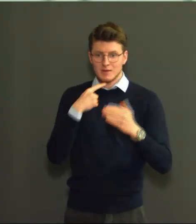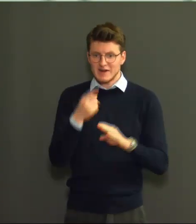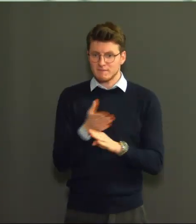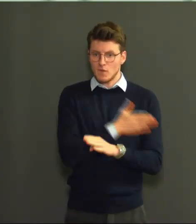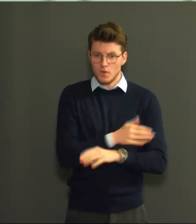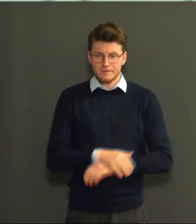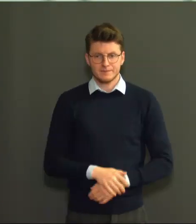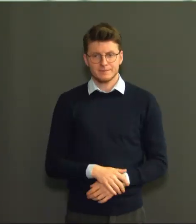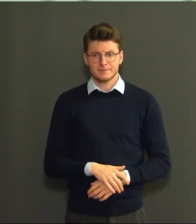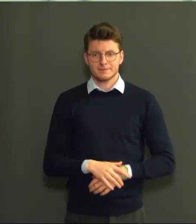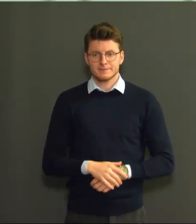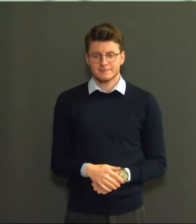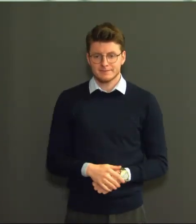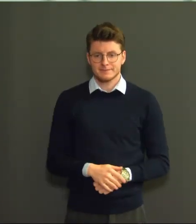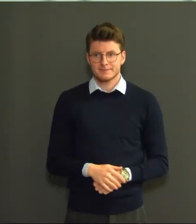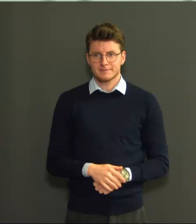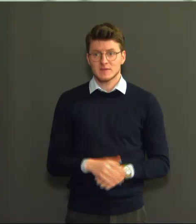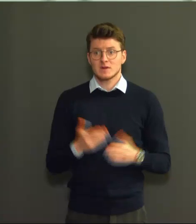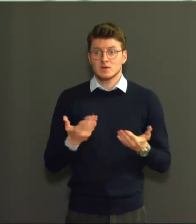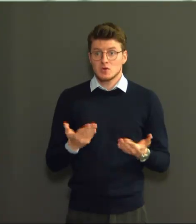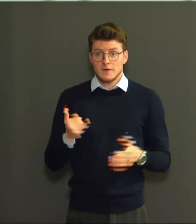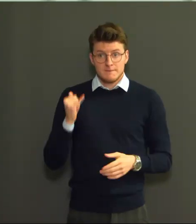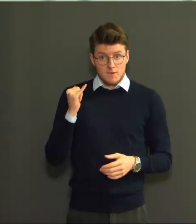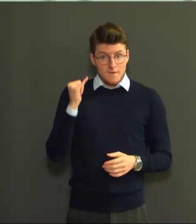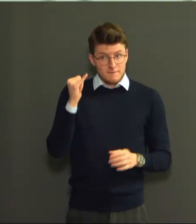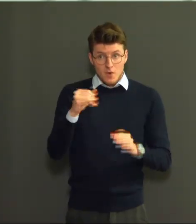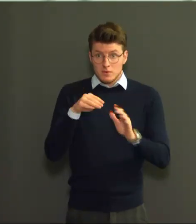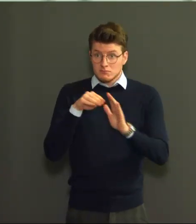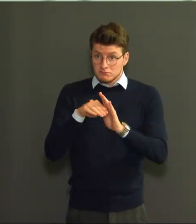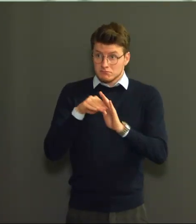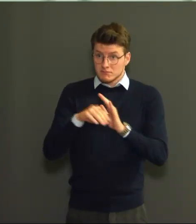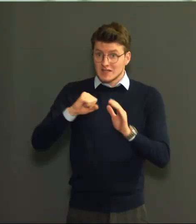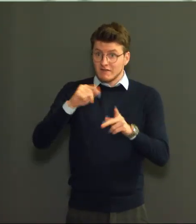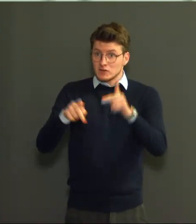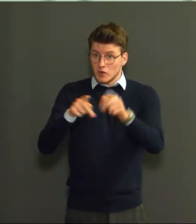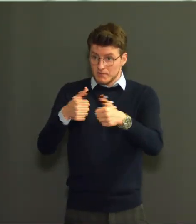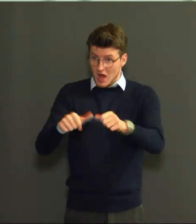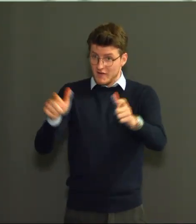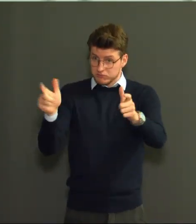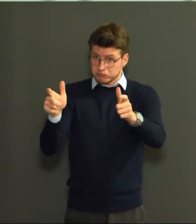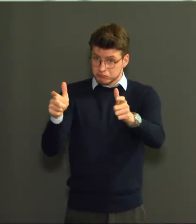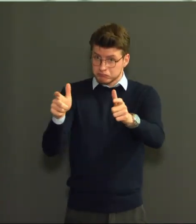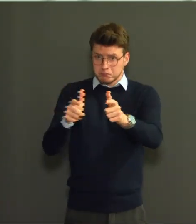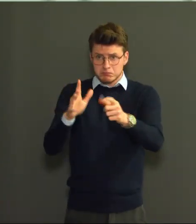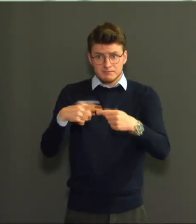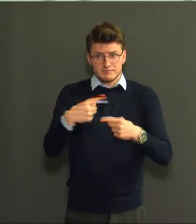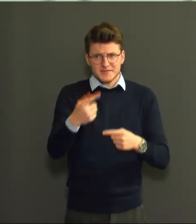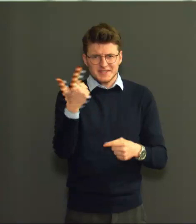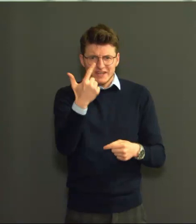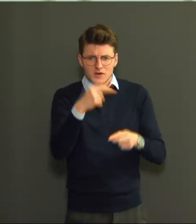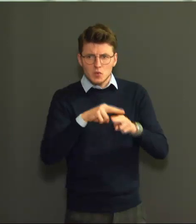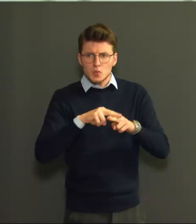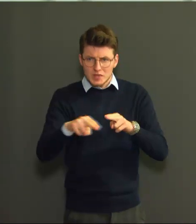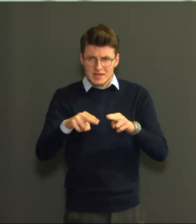Als de dalende trend op intensieve zorgen aanhoudt, dan kunnen we vanaf 7 juni onder de